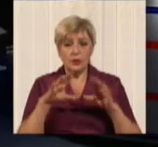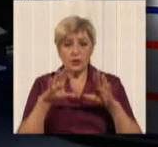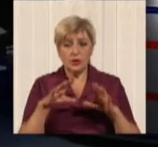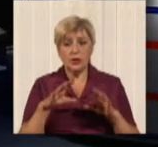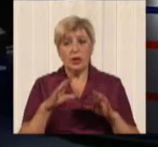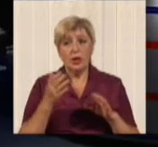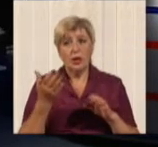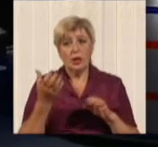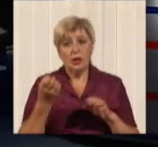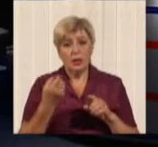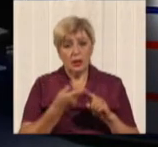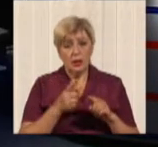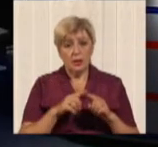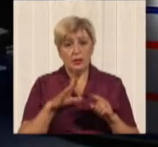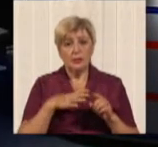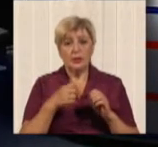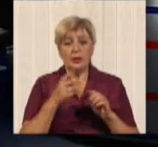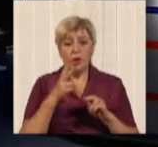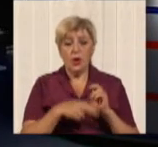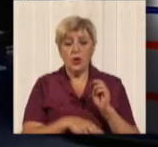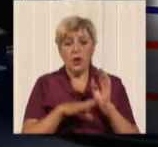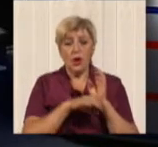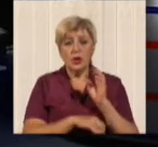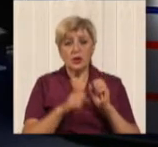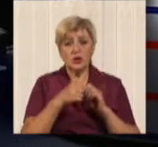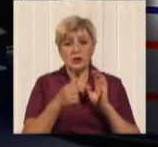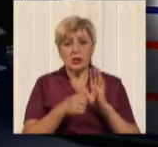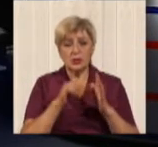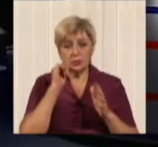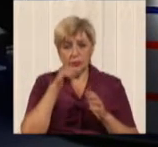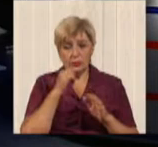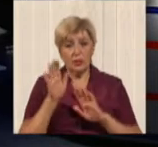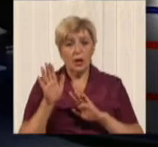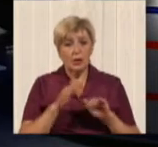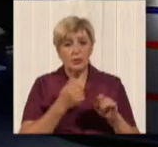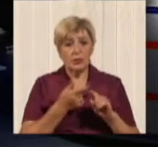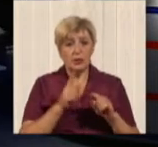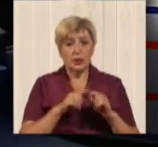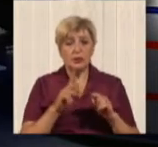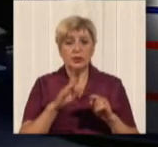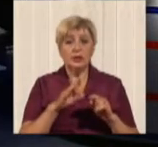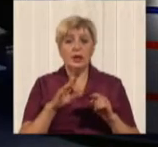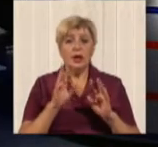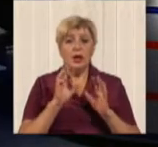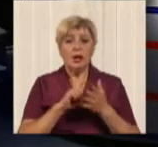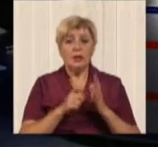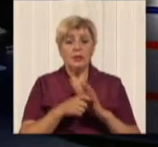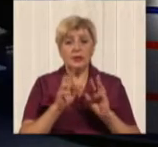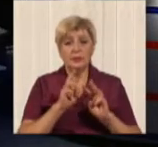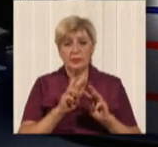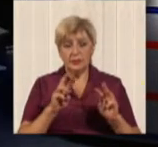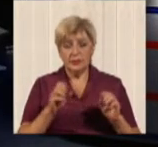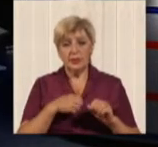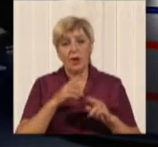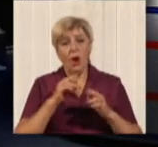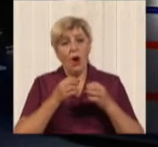до 3 гривен. Это был конец 2016 года. После этого Кабинет Министров отменил льготу на электроэнергию для коммунальных